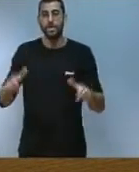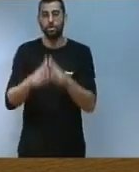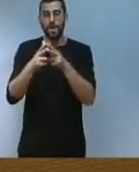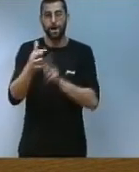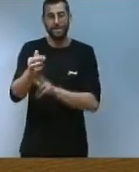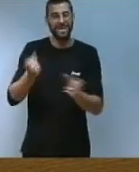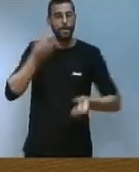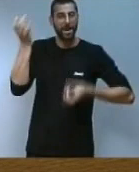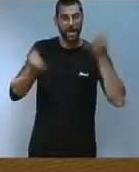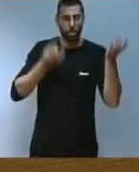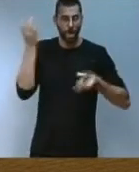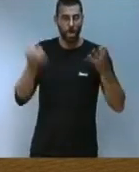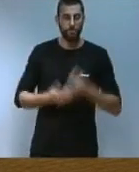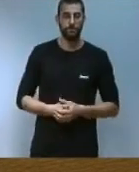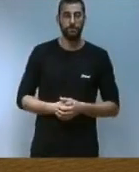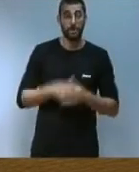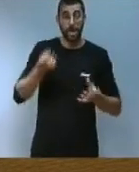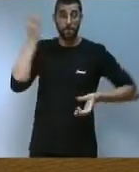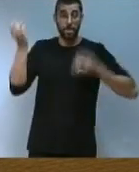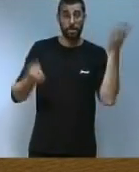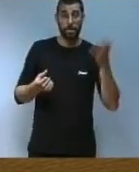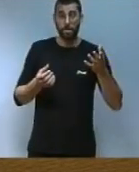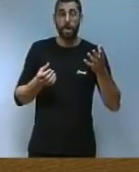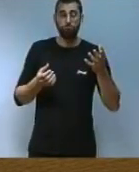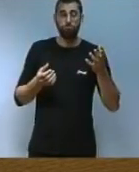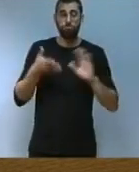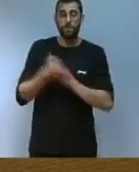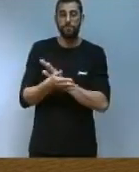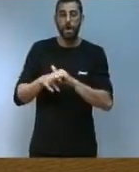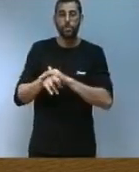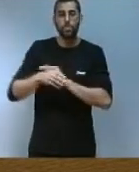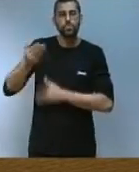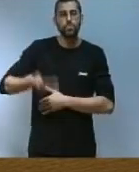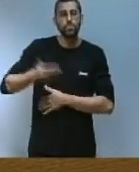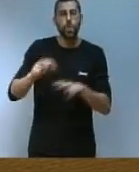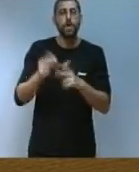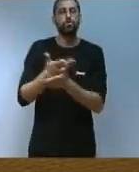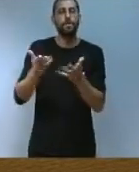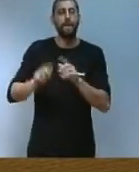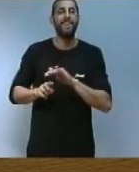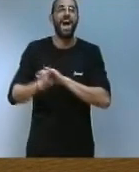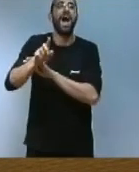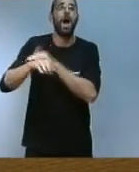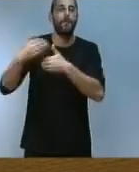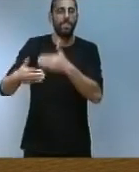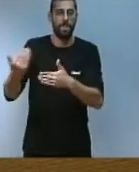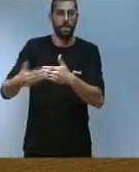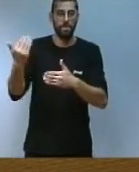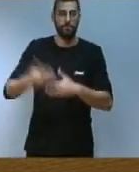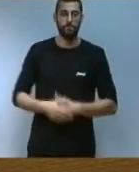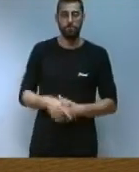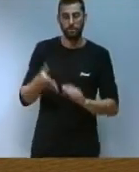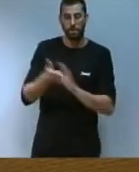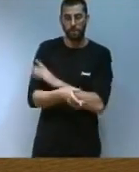L'actitud emprenedora és un recurs de gran importància en les societats avançades que ens permet trobar solucions